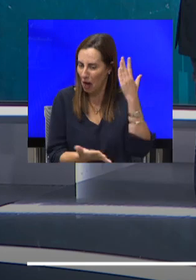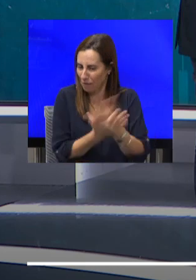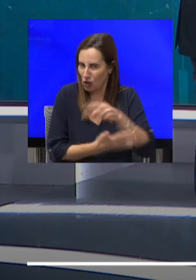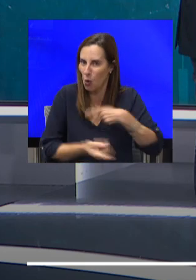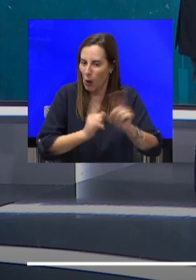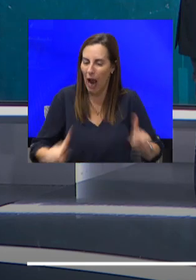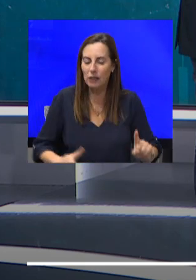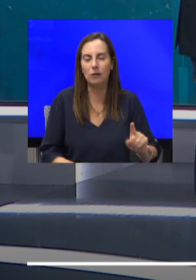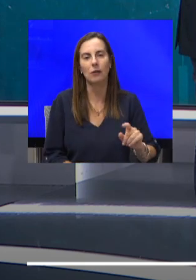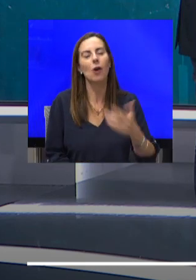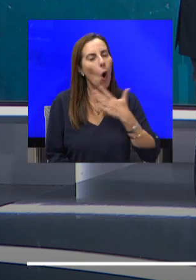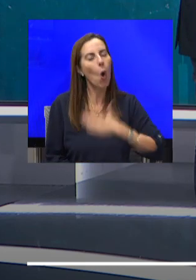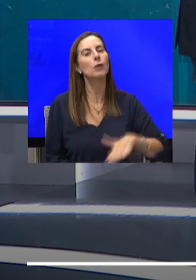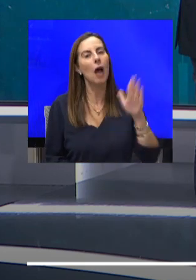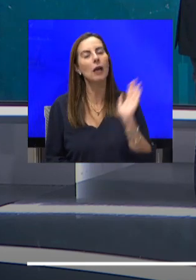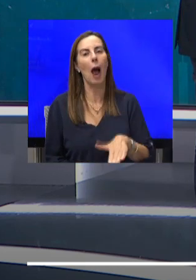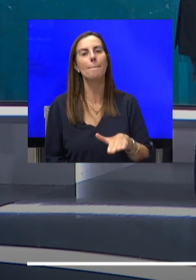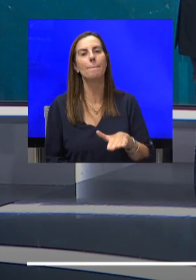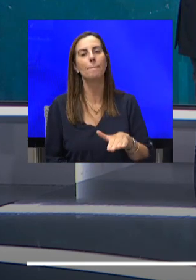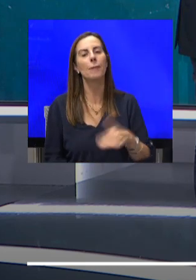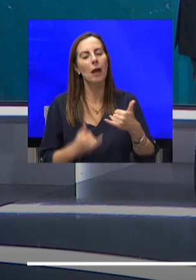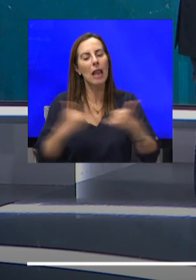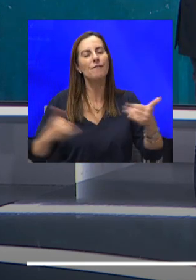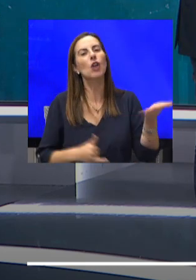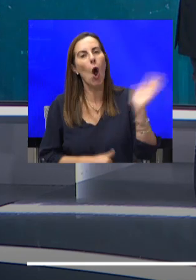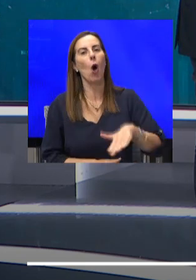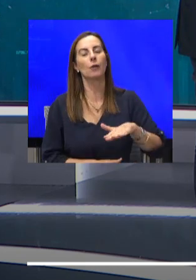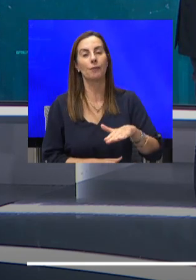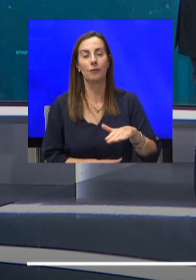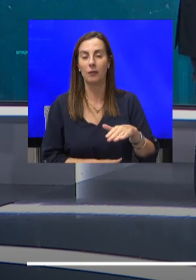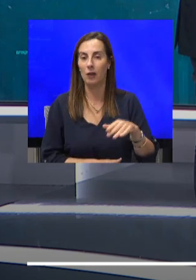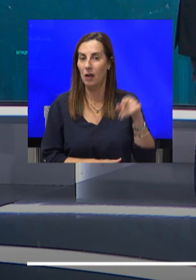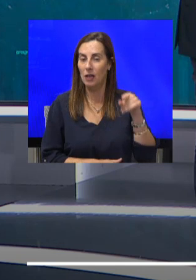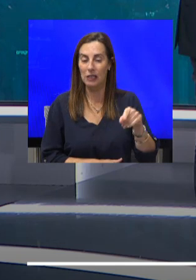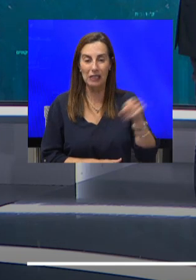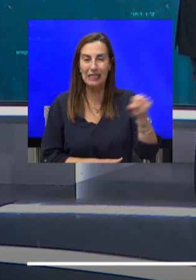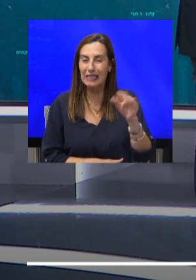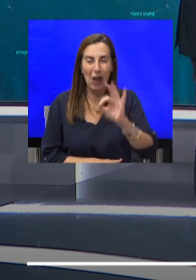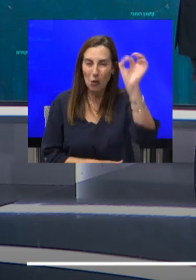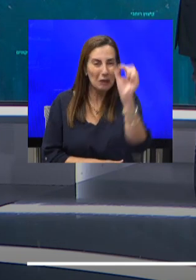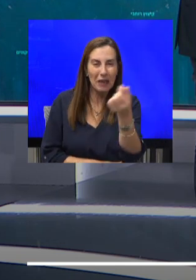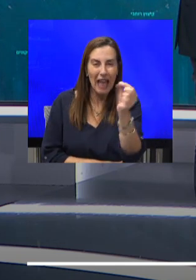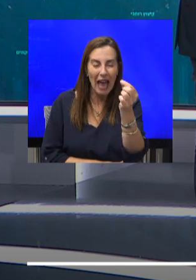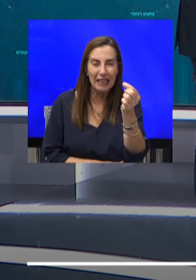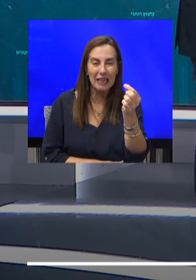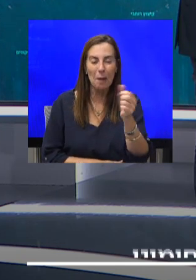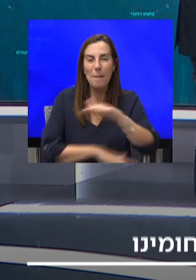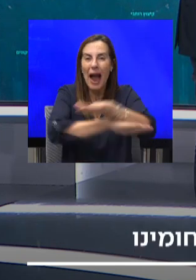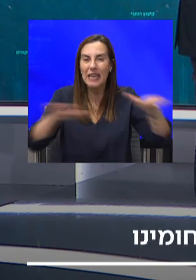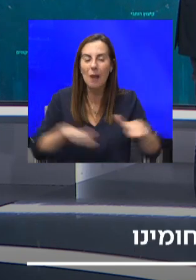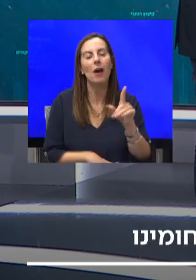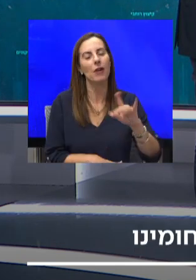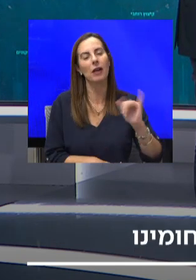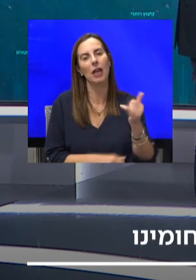רוצה גם לפתח באזור הזה, ולמרות שהמחלוקת היא לא גדולה, זה אחוזים בודדים מהמיים הכלכלים, אבל לקרן מקרינה ומשפיעה